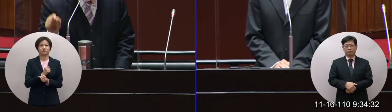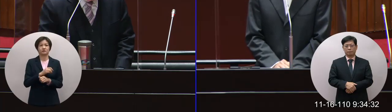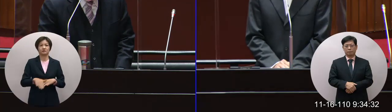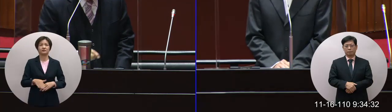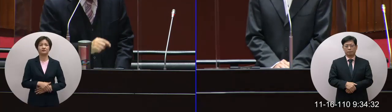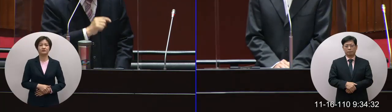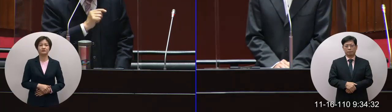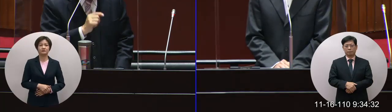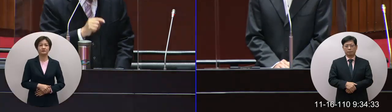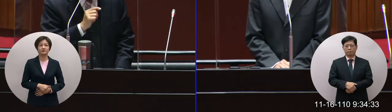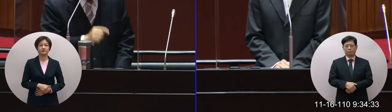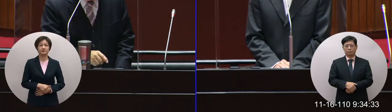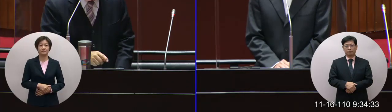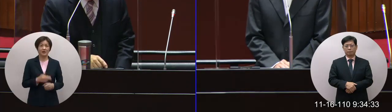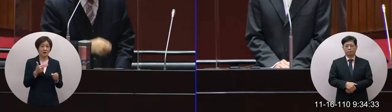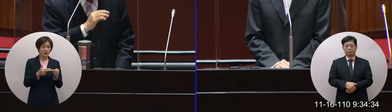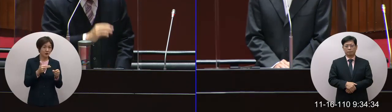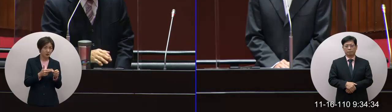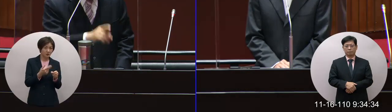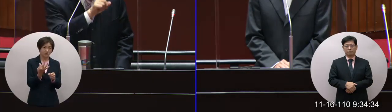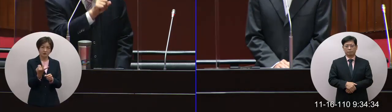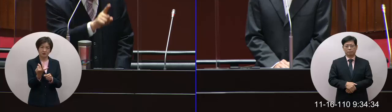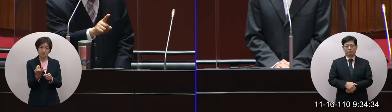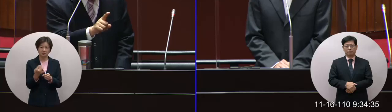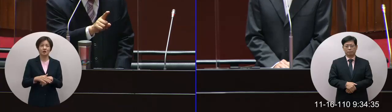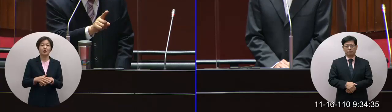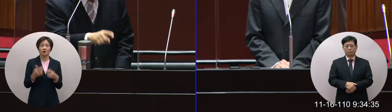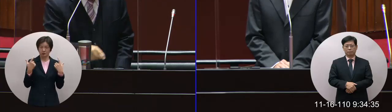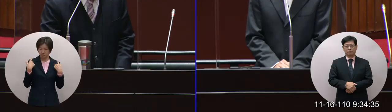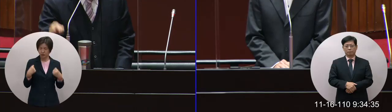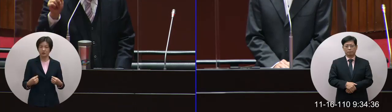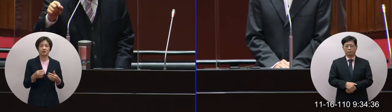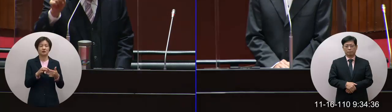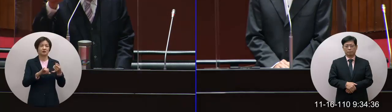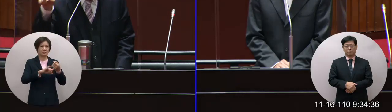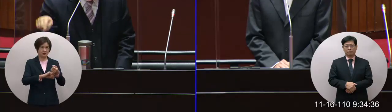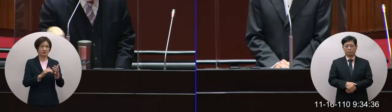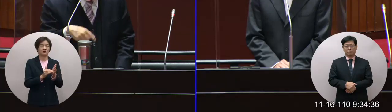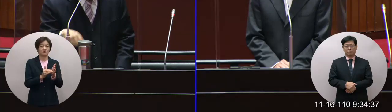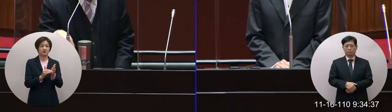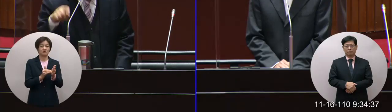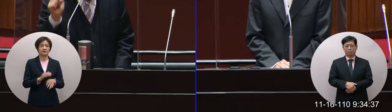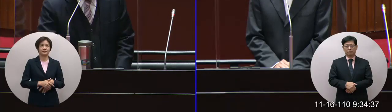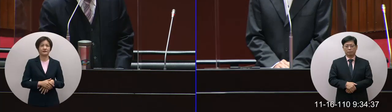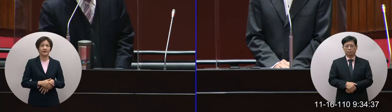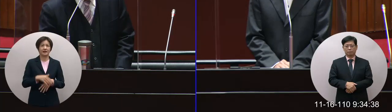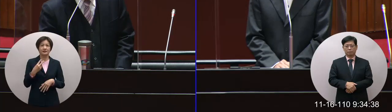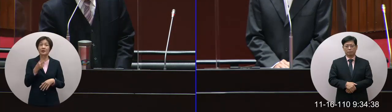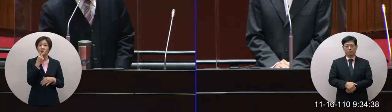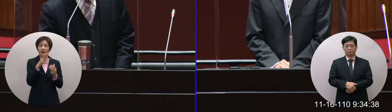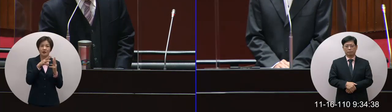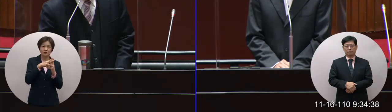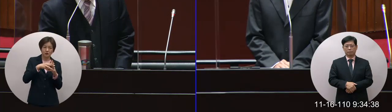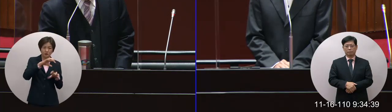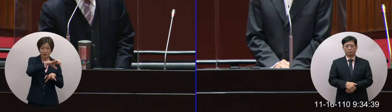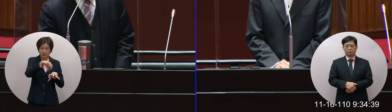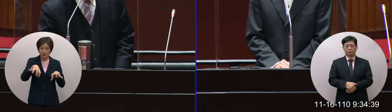我們油價始終都是有一個機次並且一定是亞洲林國最低價